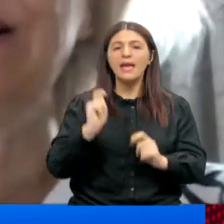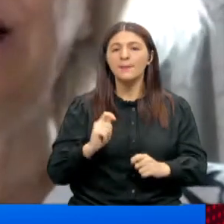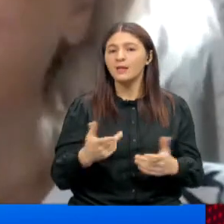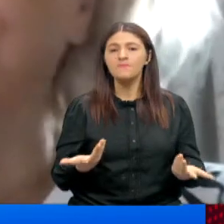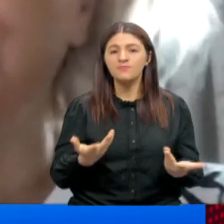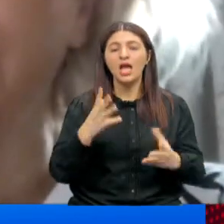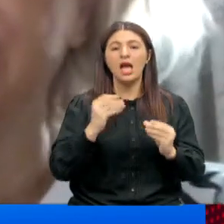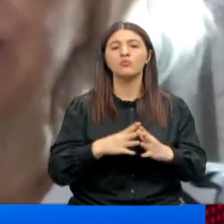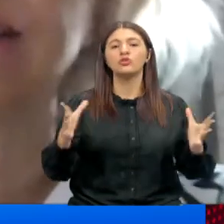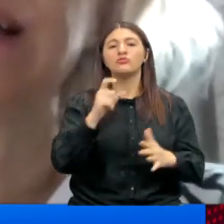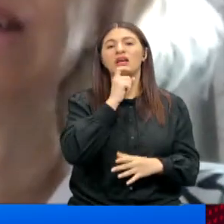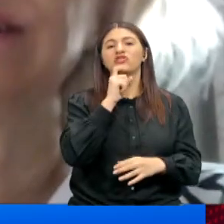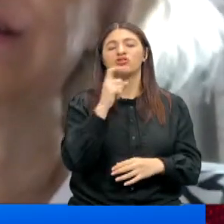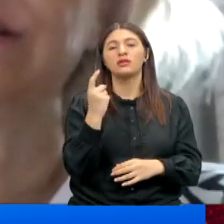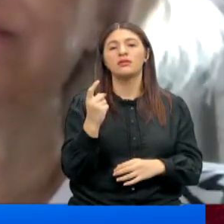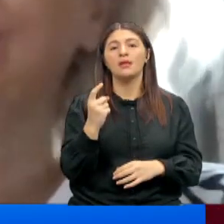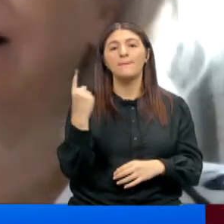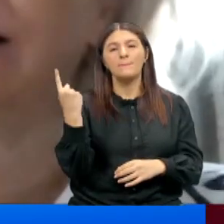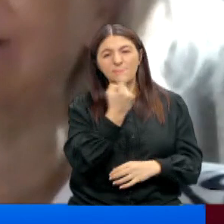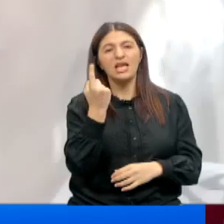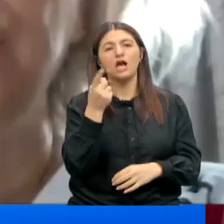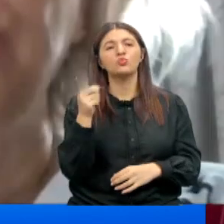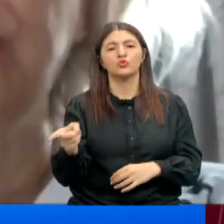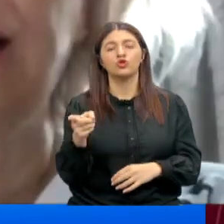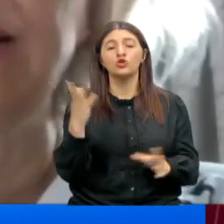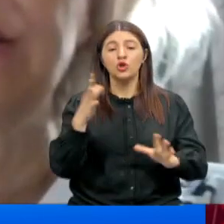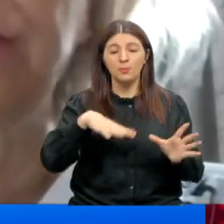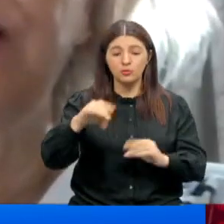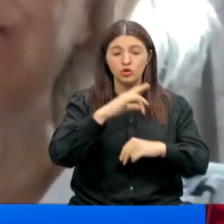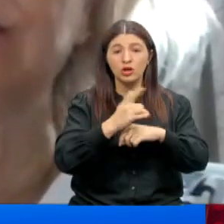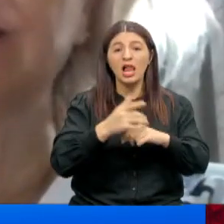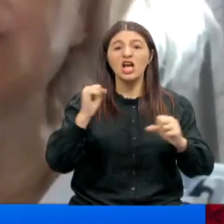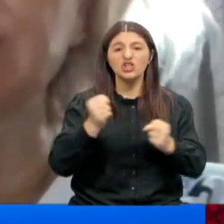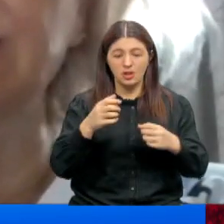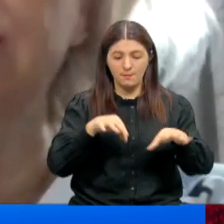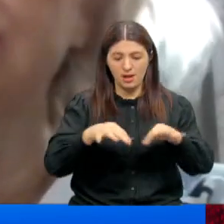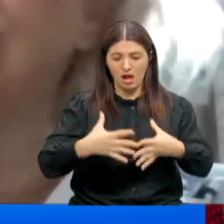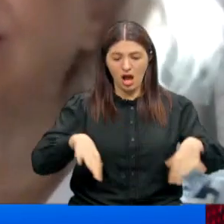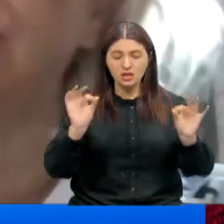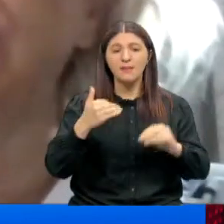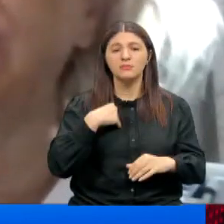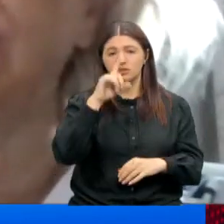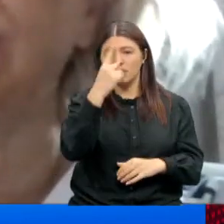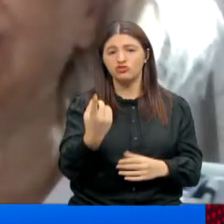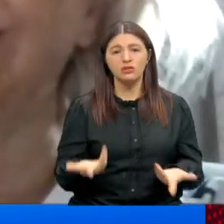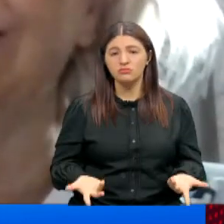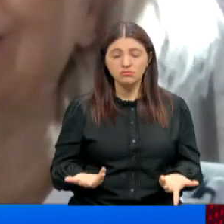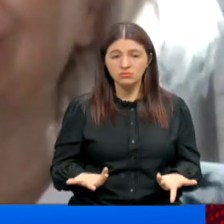en büyük yanlışlardan bir tanesidir. Bütün ülkeler kış planlarını hazırladılar. Biz sadece